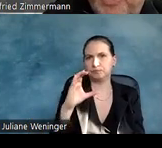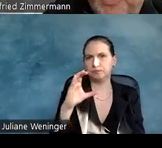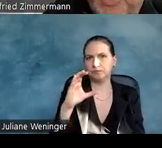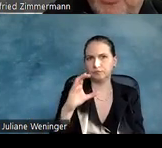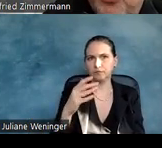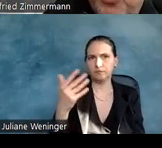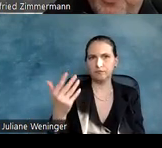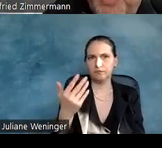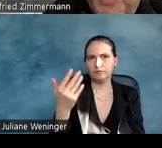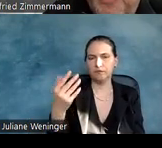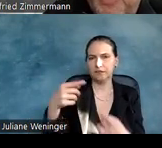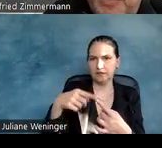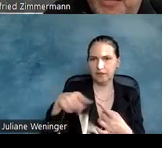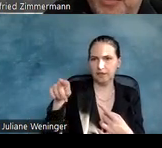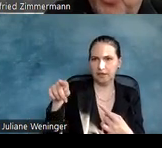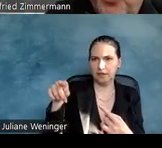einen Link zum